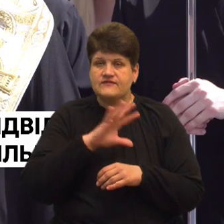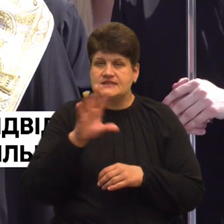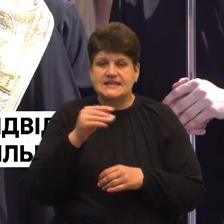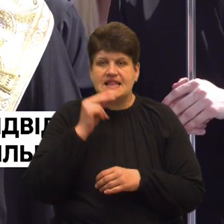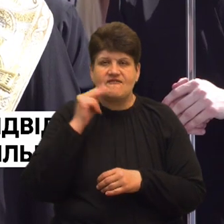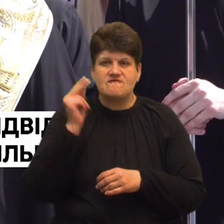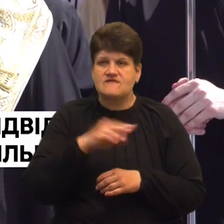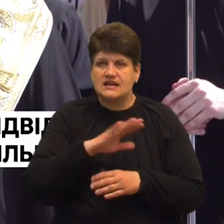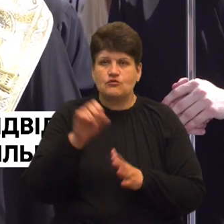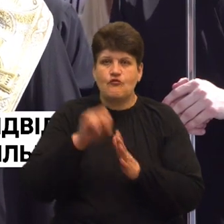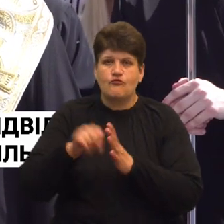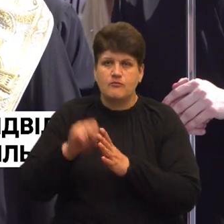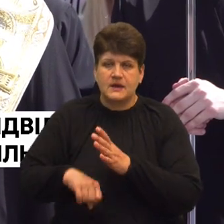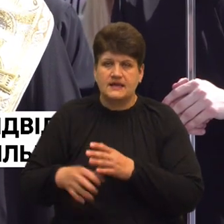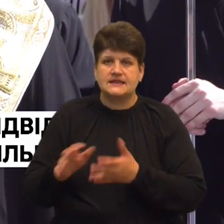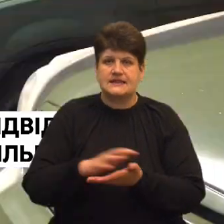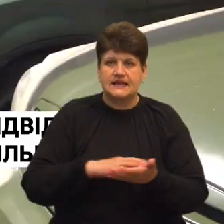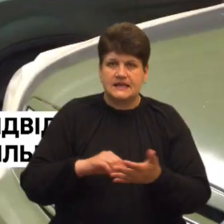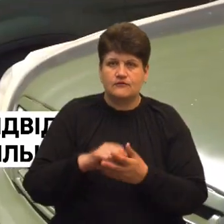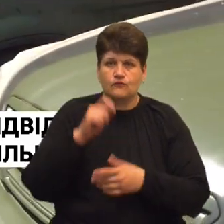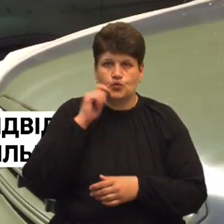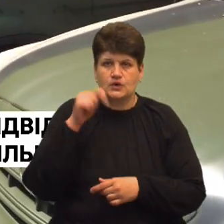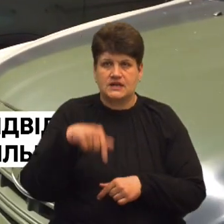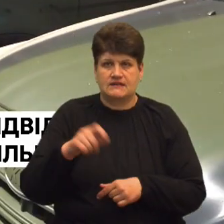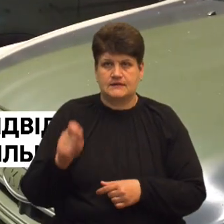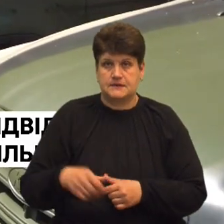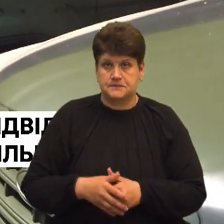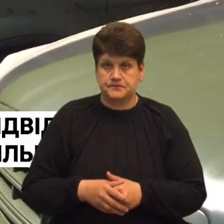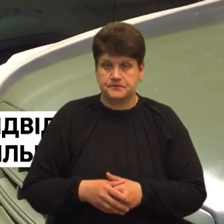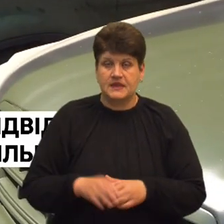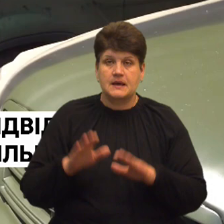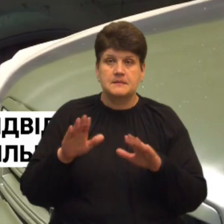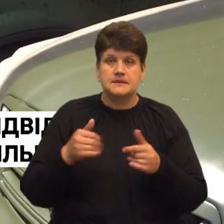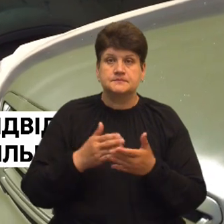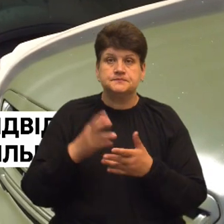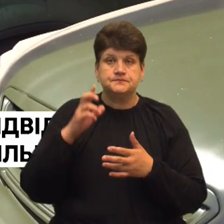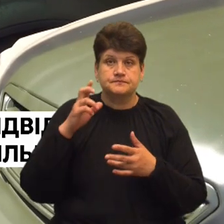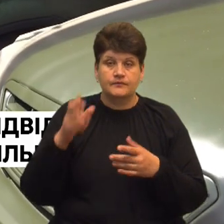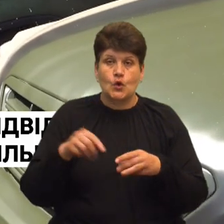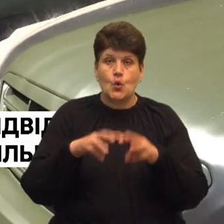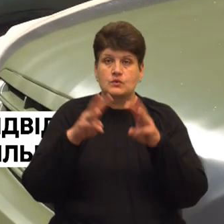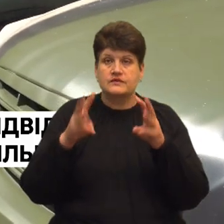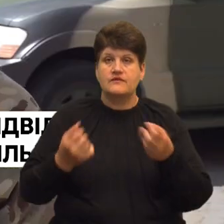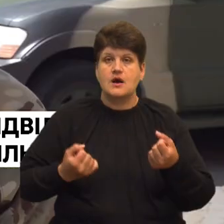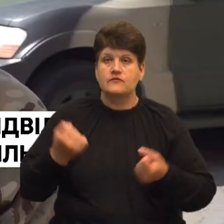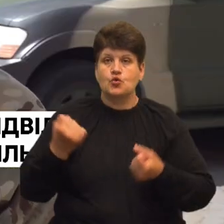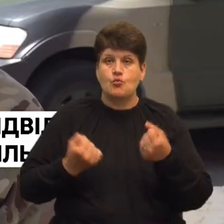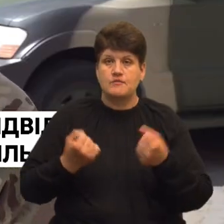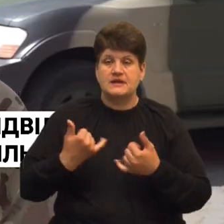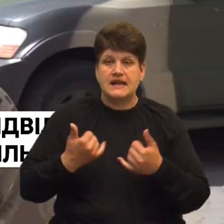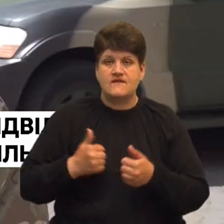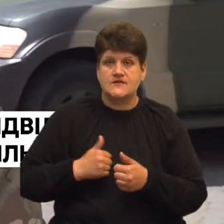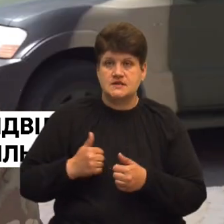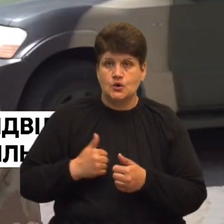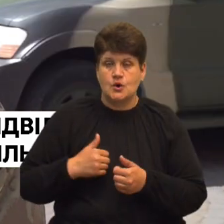закартованих у цій війні в Україні. Після панахиди митрополиту святив автомобілі для військових. Боєць ЗСУ Михайло з